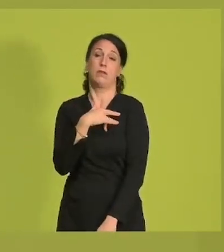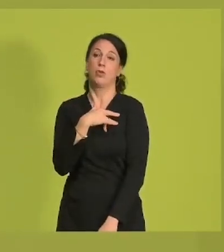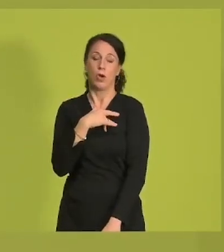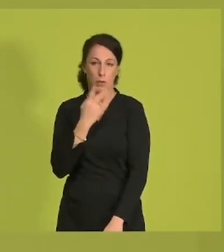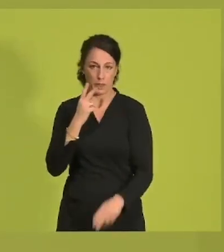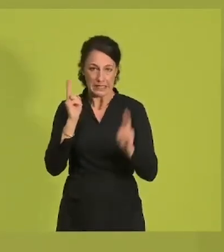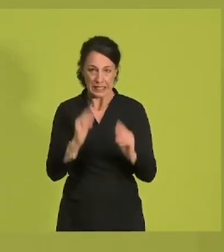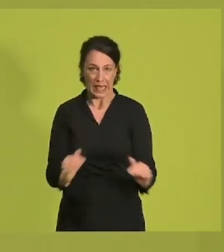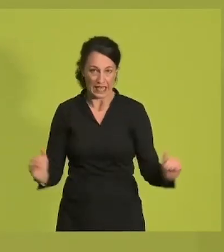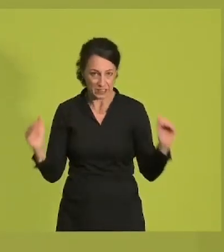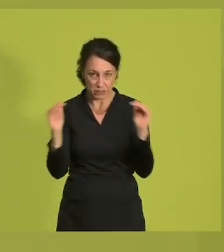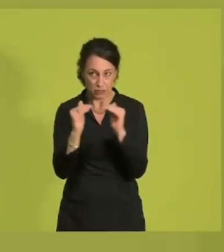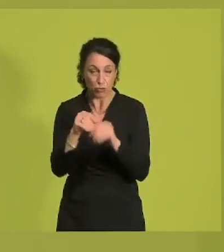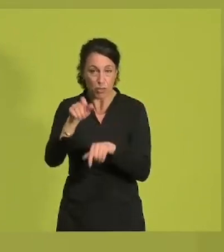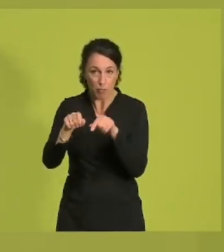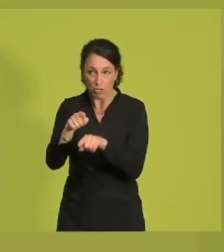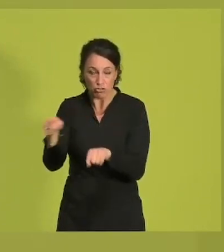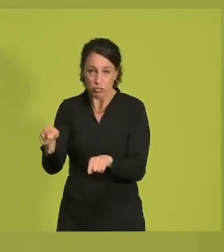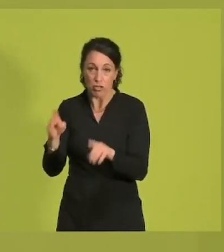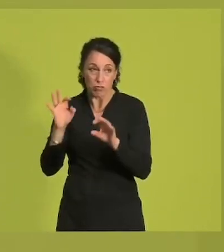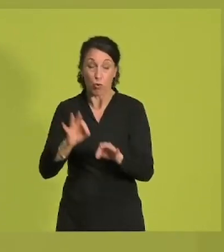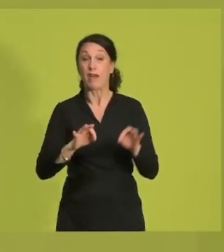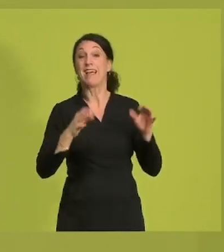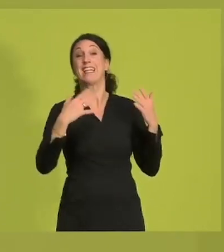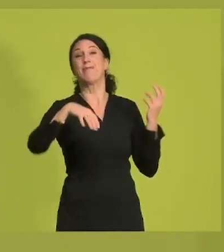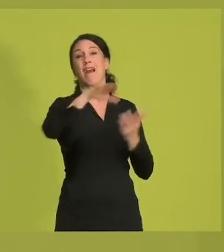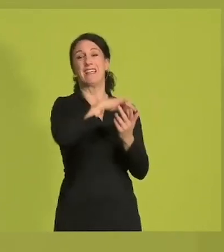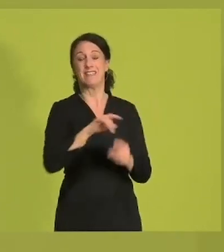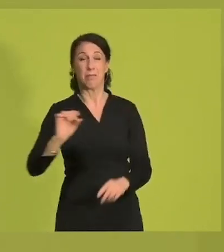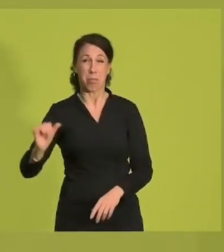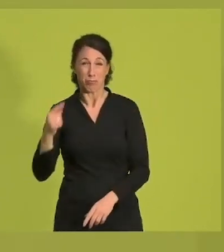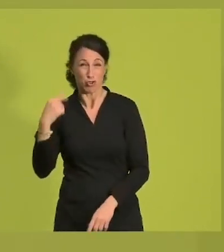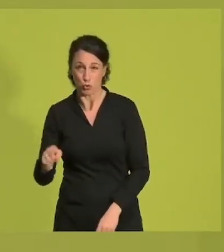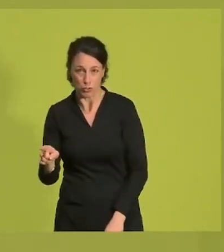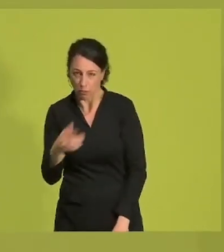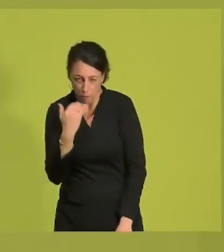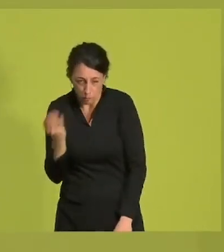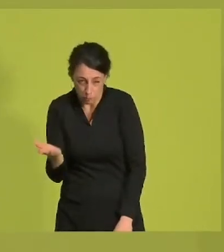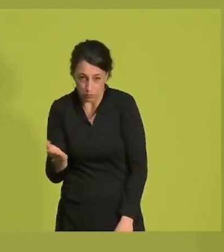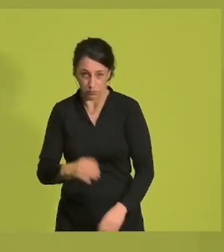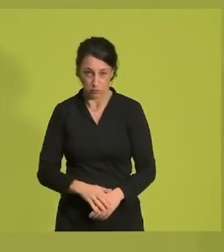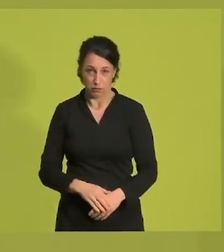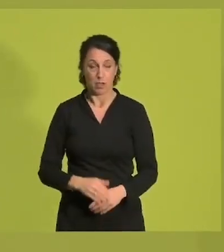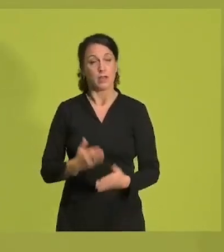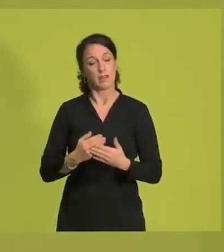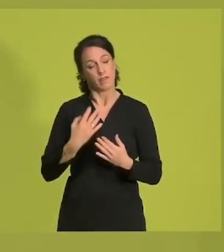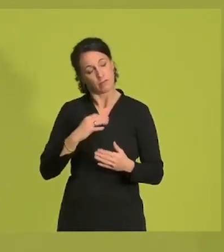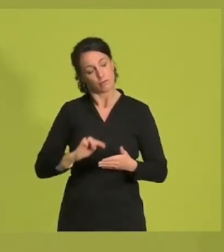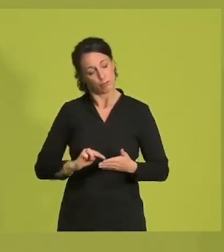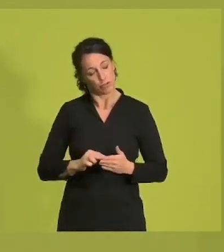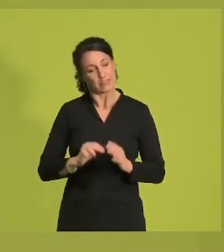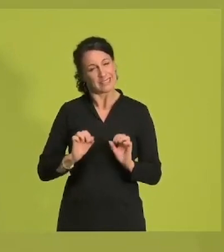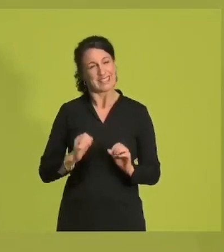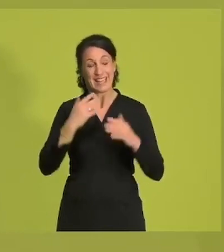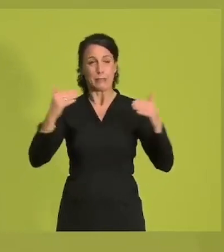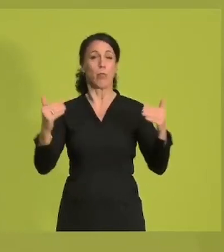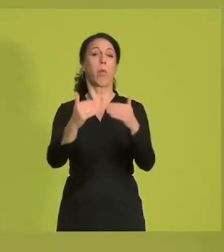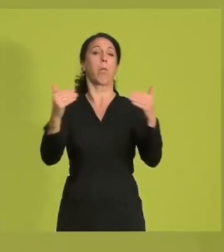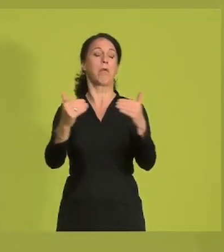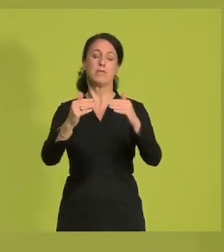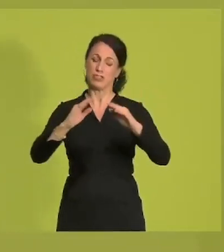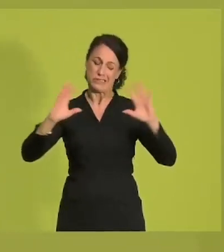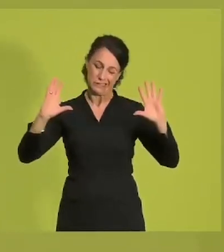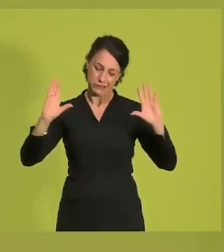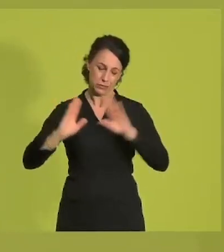ungerecht, weil diese Menschen am wenigsten zur Klimakrise beigetragen haben. Deswegen trete ich für eine Politik an, die diesen Gegensatz überwindet.